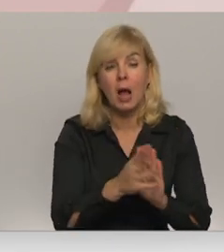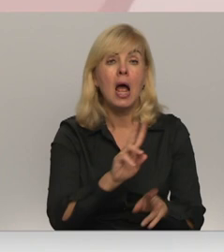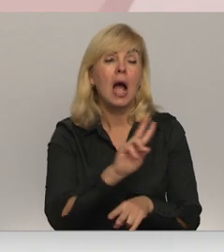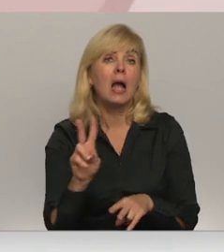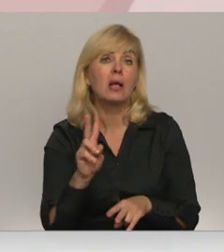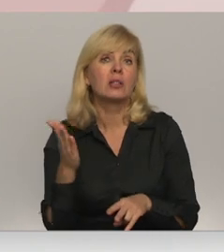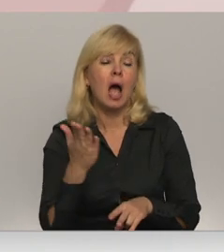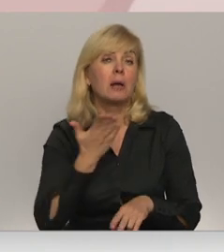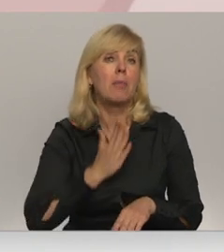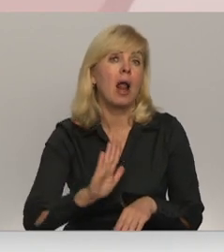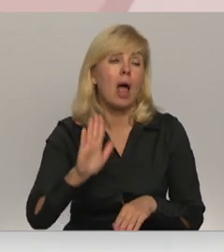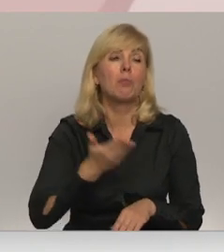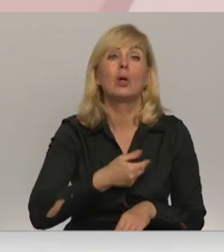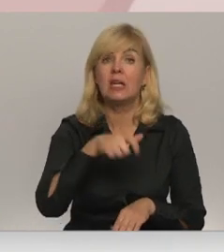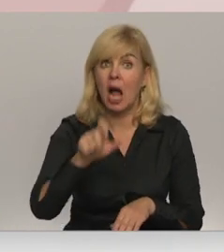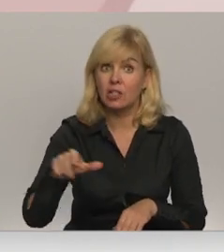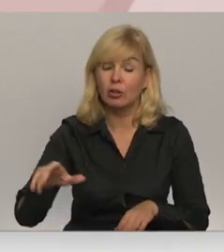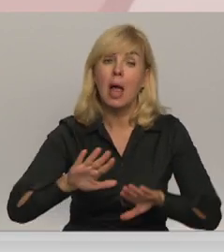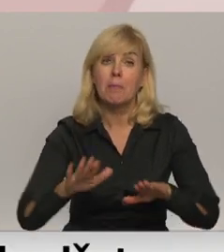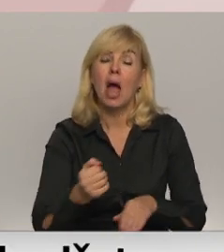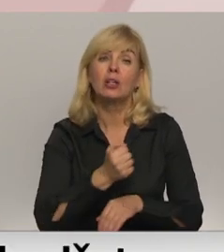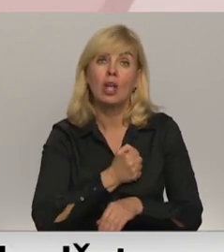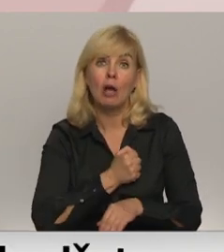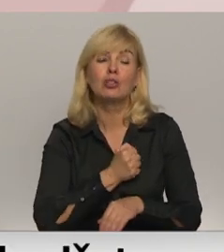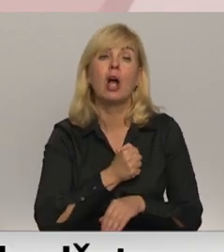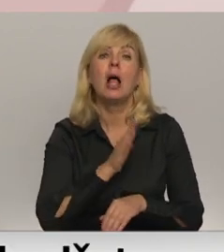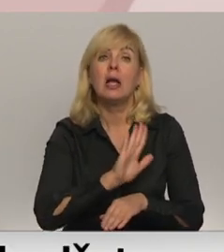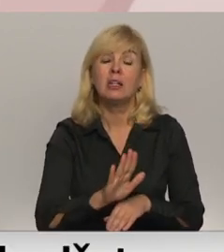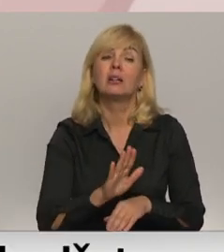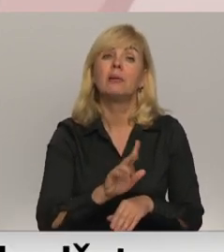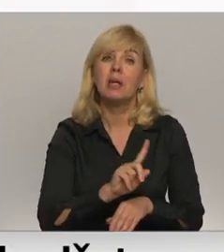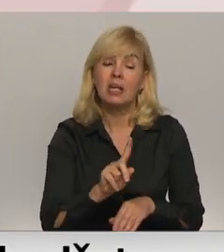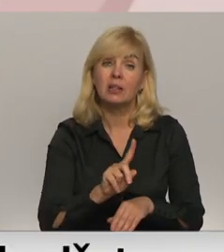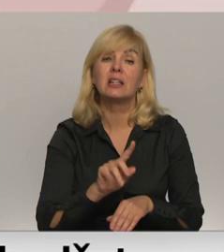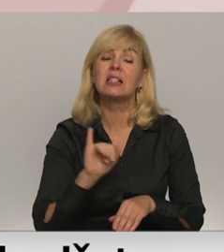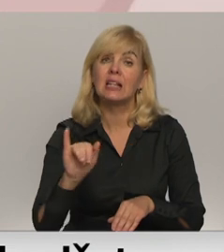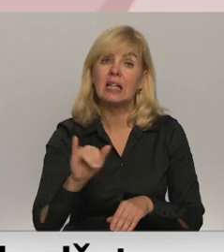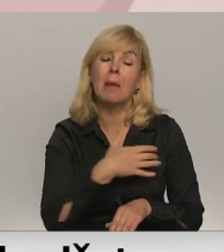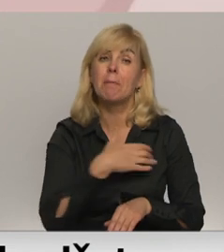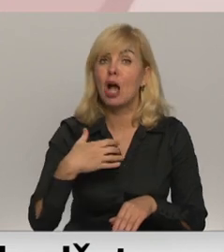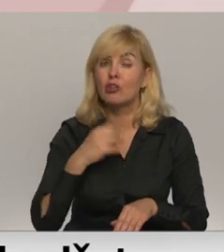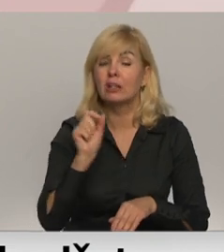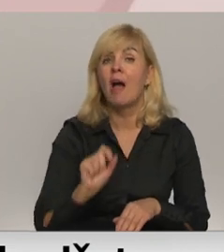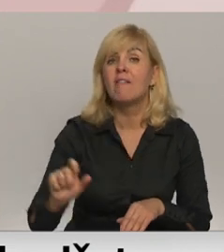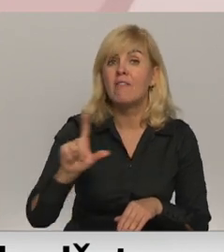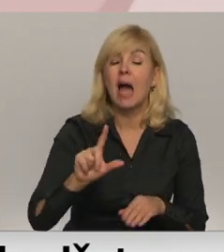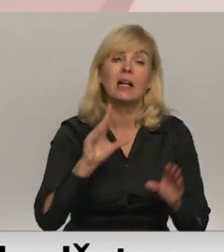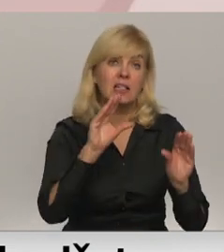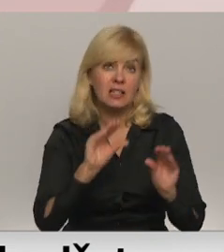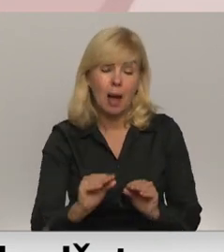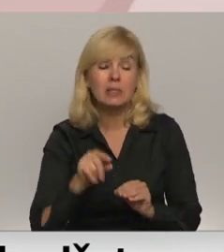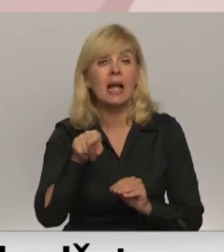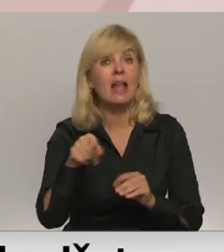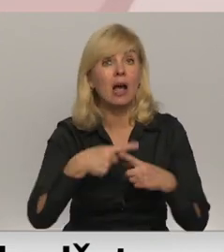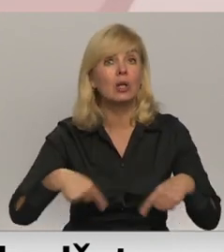nāk par labi iedzīvotājiem, diemžēl tā nāk par sliktu pašvaldībām. Protams, vairāk tas samazina tajās